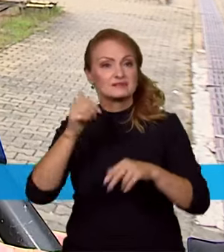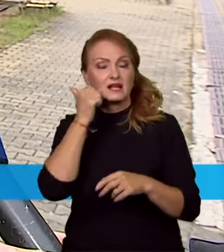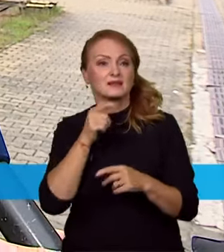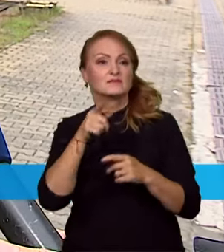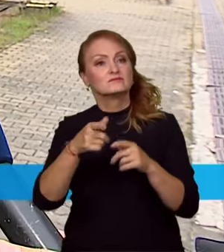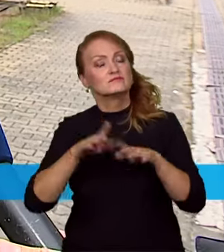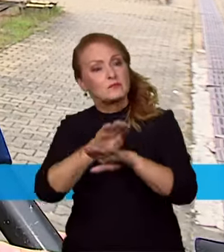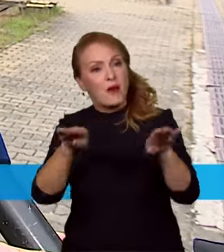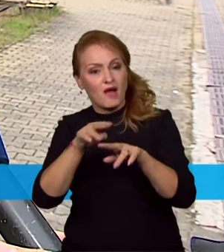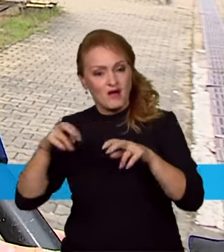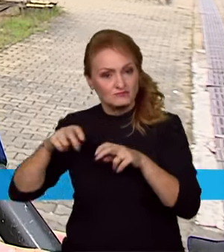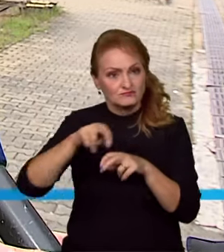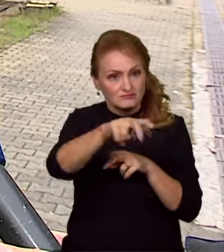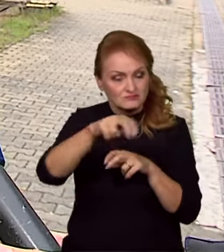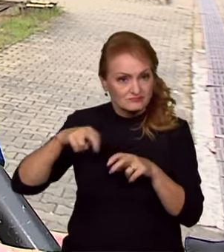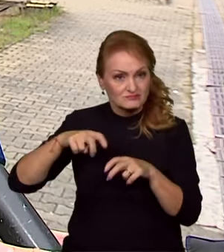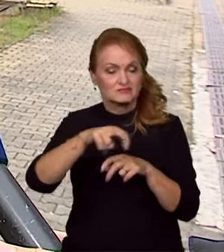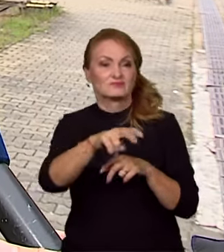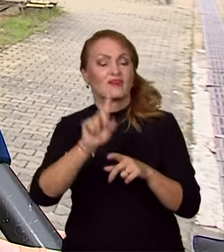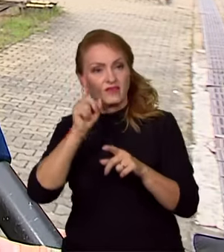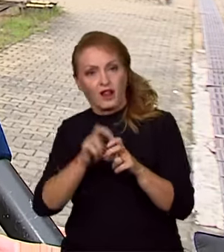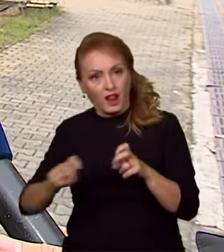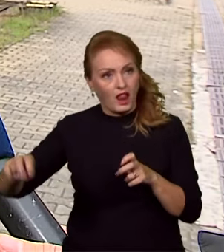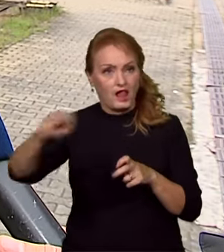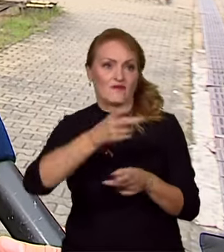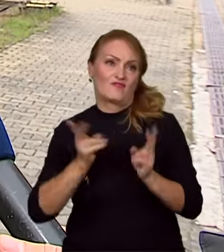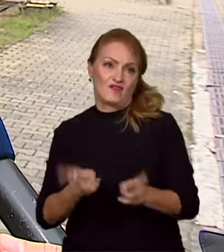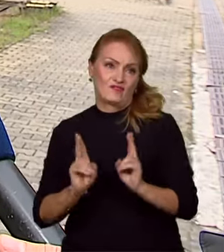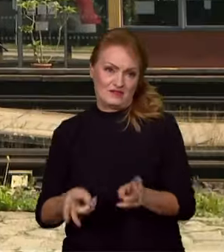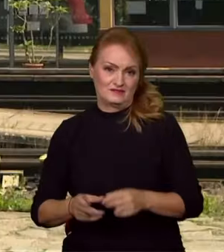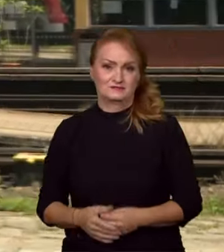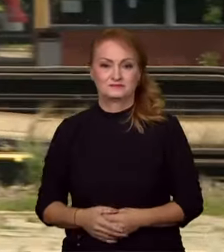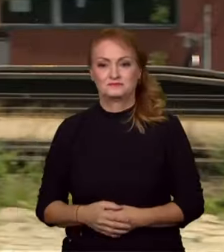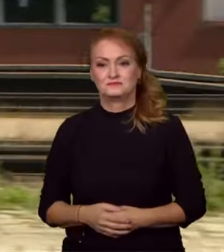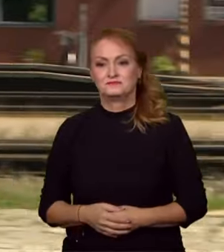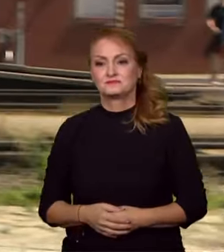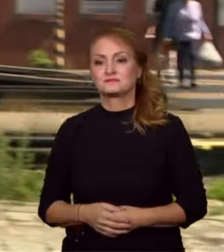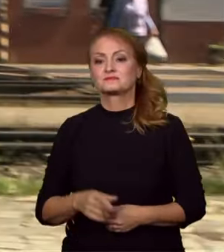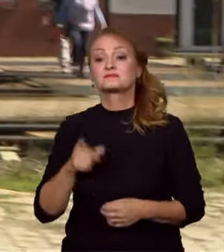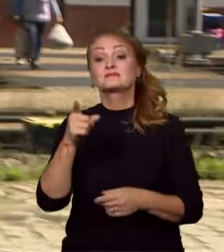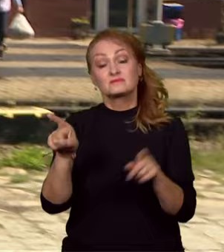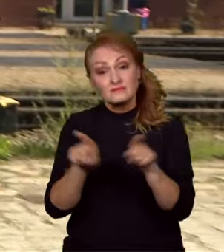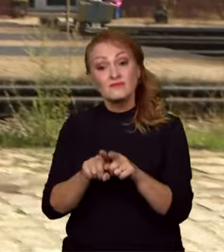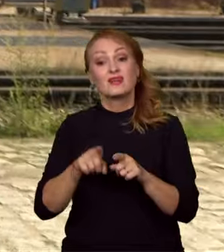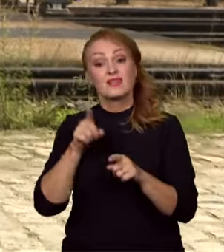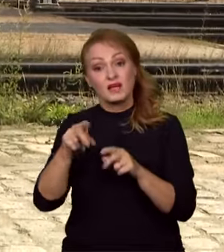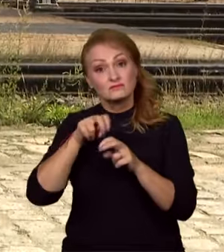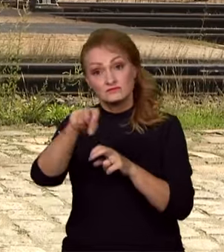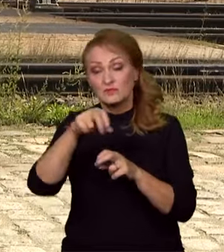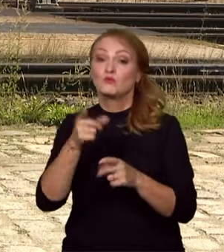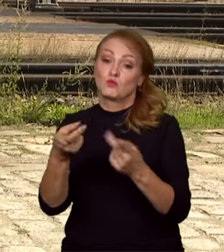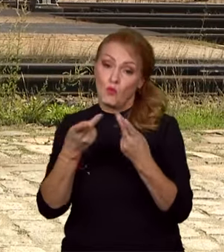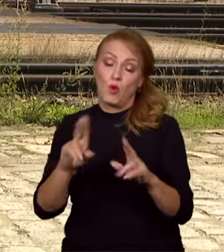se školáky a s mladými lidmi, kteří si zkracují cestu přes kolejiště. I tam by podle železničářů mohla umělá